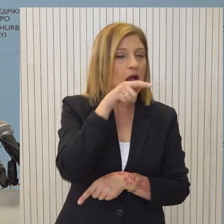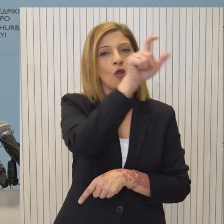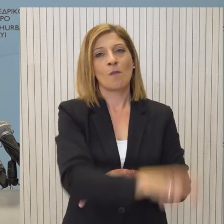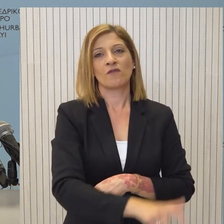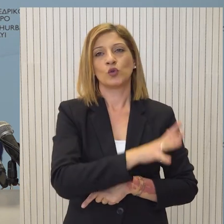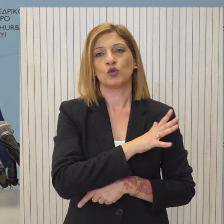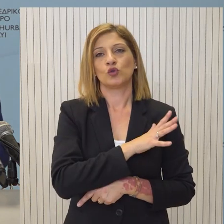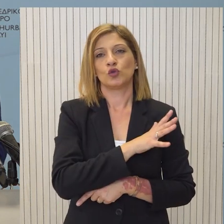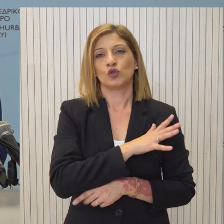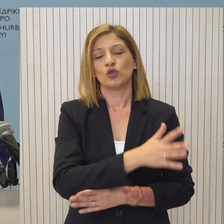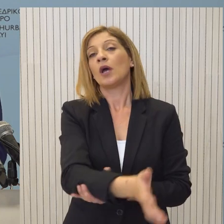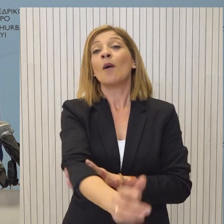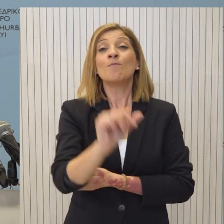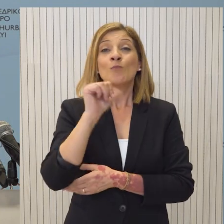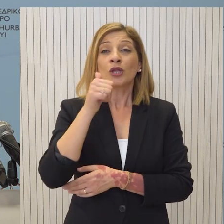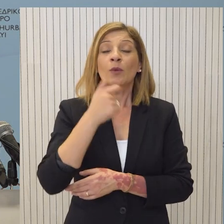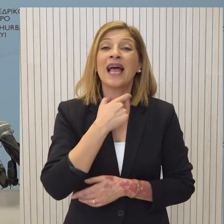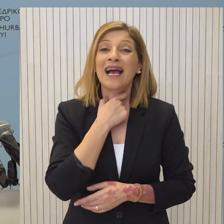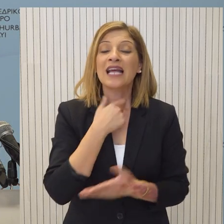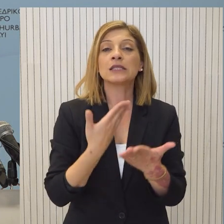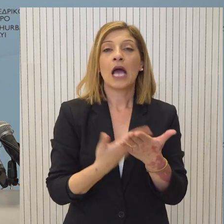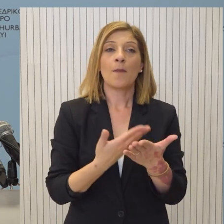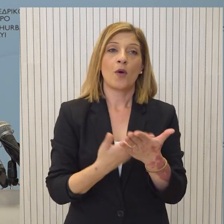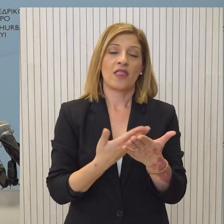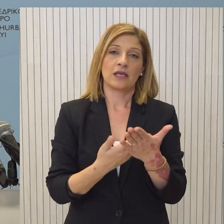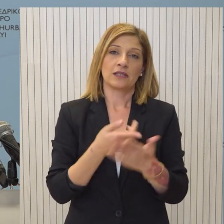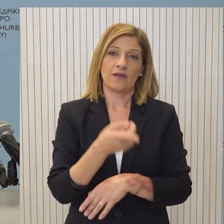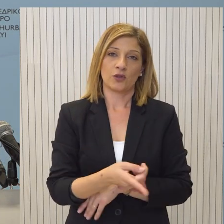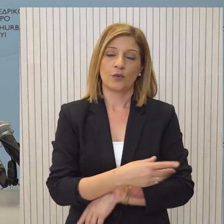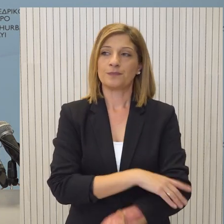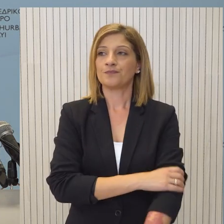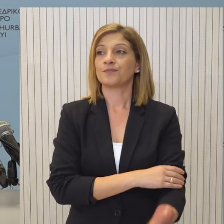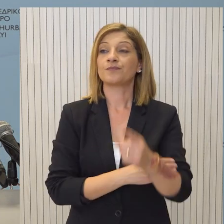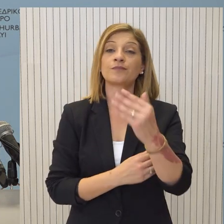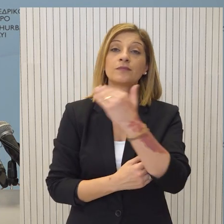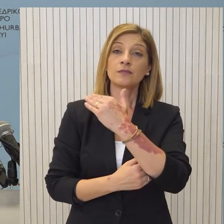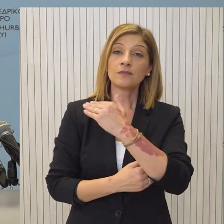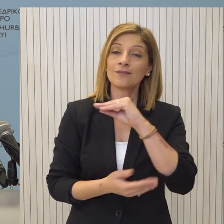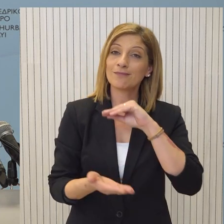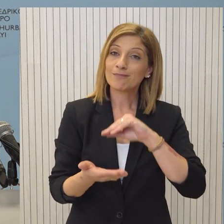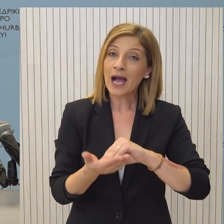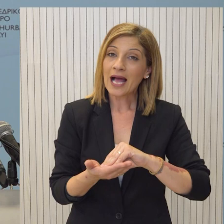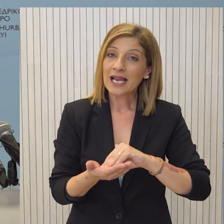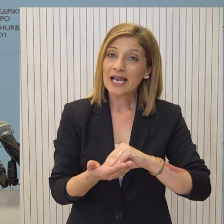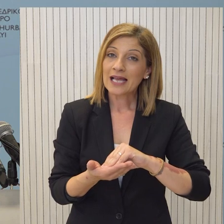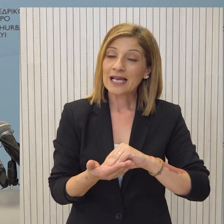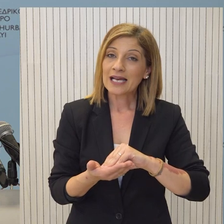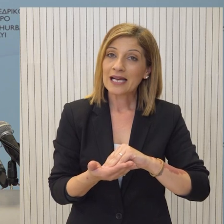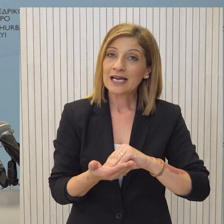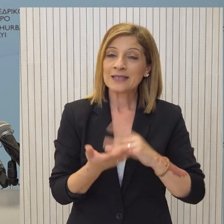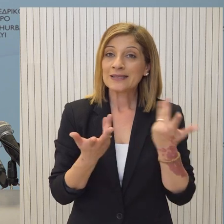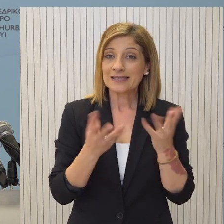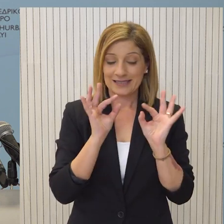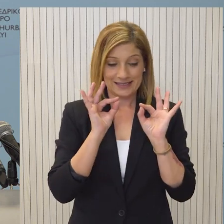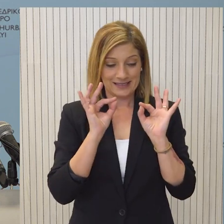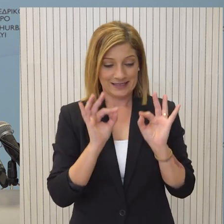αποδείξεων, για να μπορέσει να τεχθεί σε εφαρμογή αυτή η πρόνη. Φανείς, αυτό μας ο Ιλίξης Ανάς το θέμα είναι ότι αφιστήκης αντισχύει